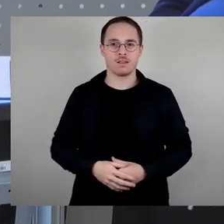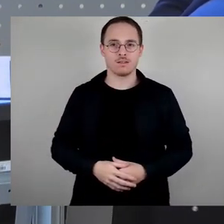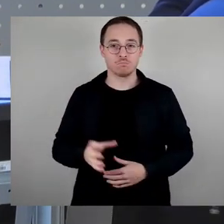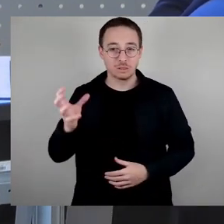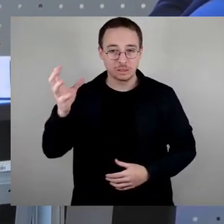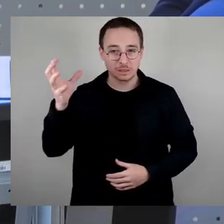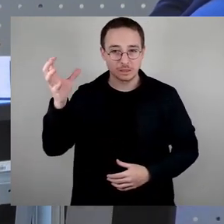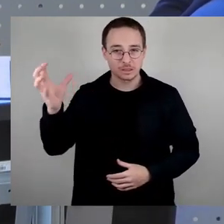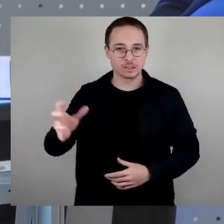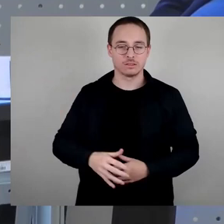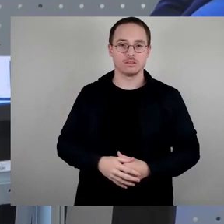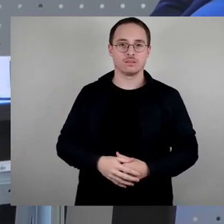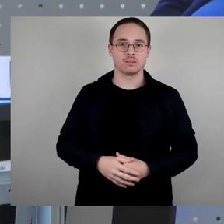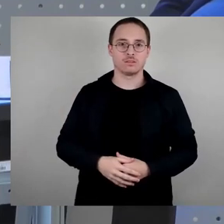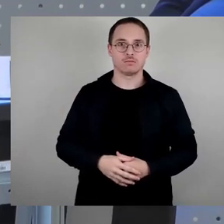Auf Schleife gestellt.